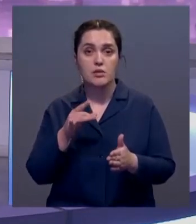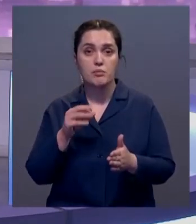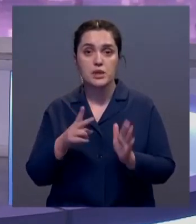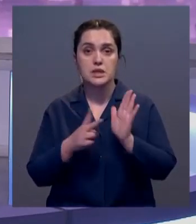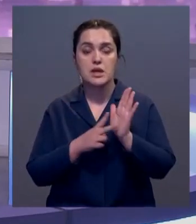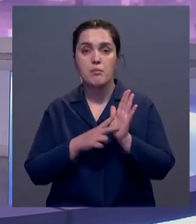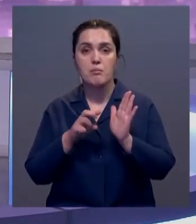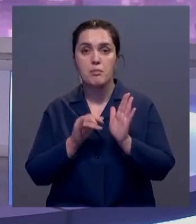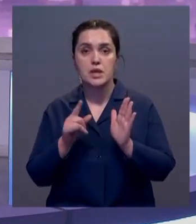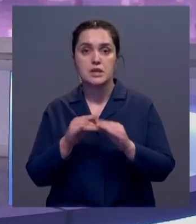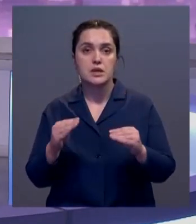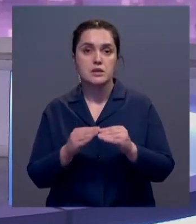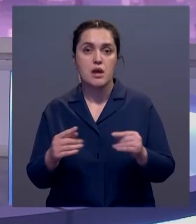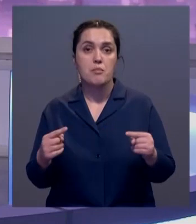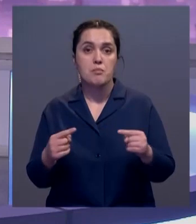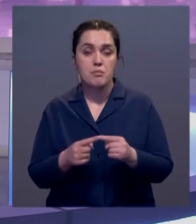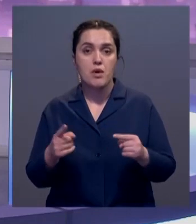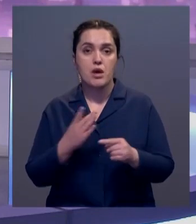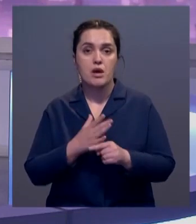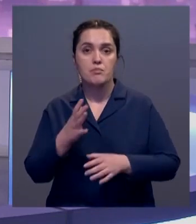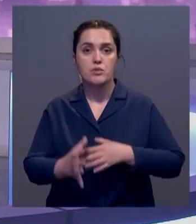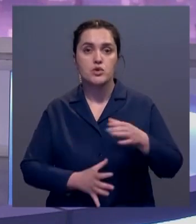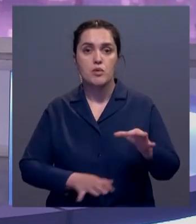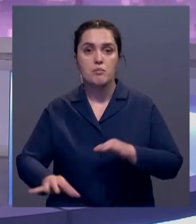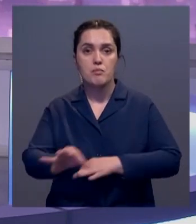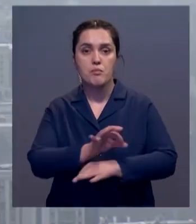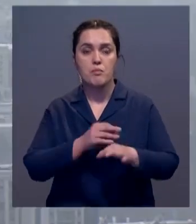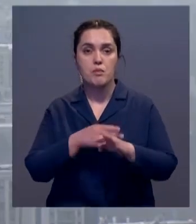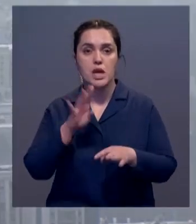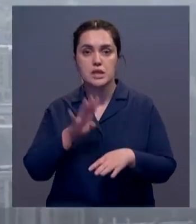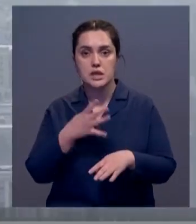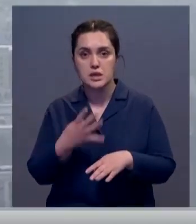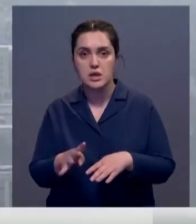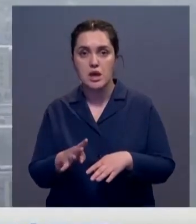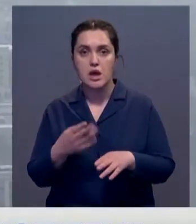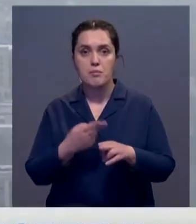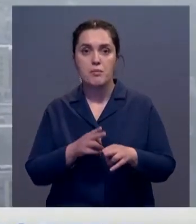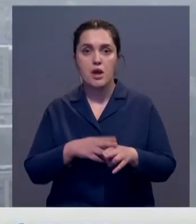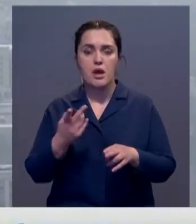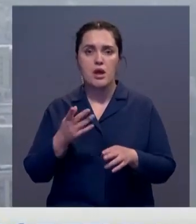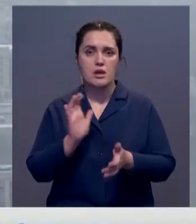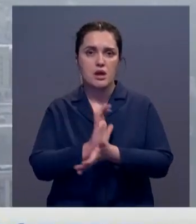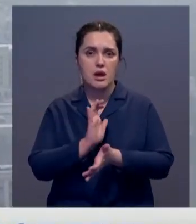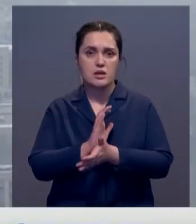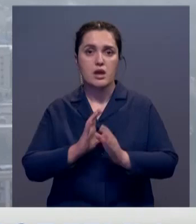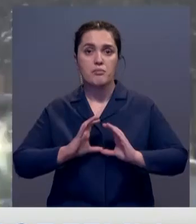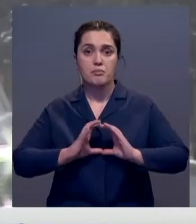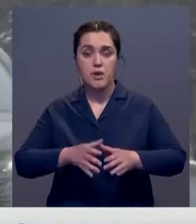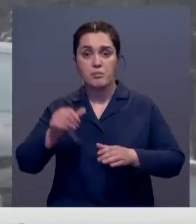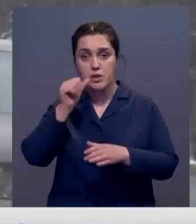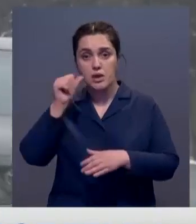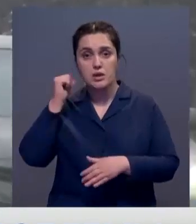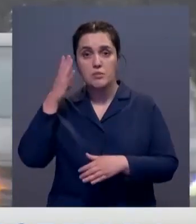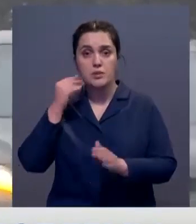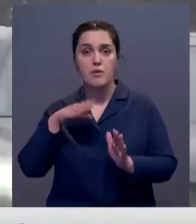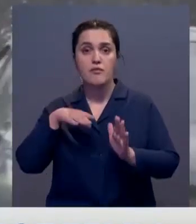из 10. Это подтверждают исследования международного проекта сеточной модели углеродного следа в мире. Согласно им, в